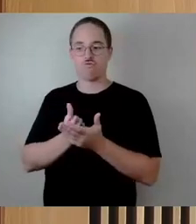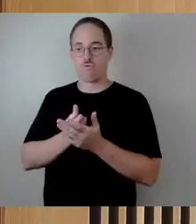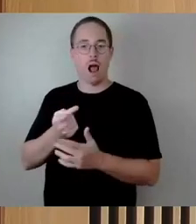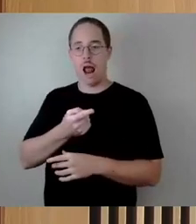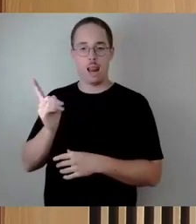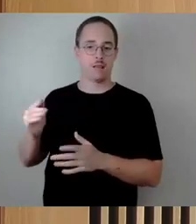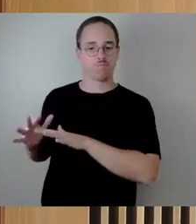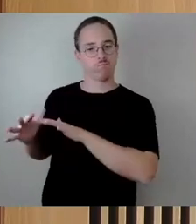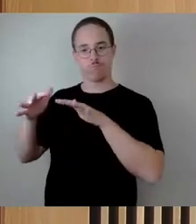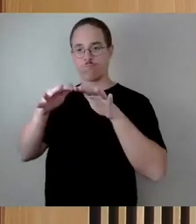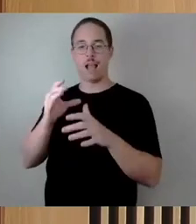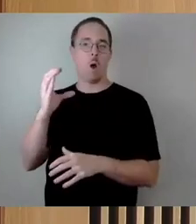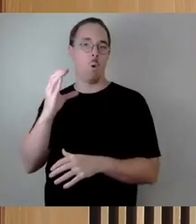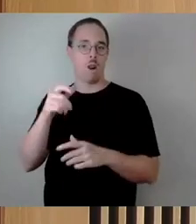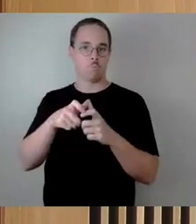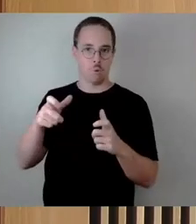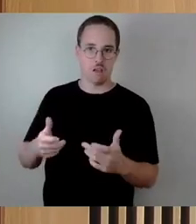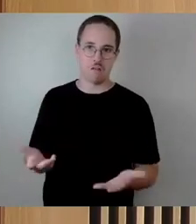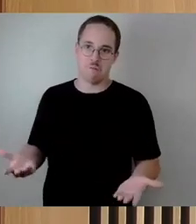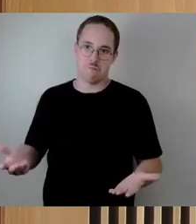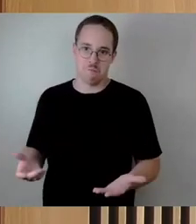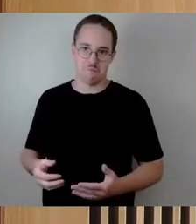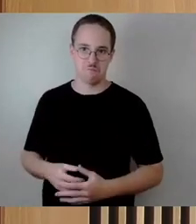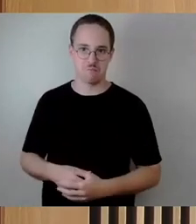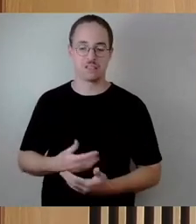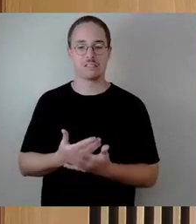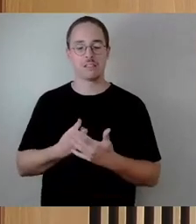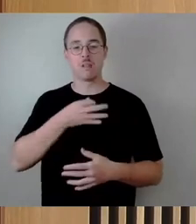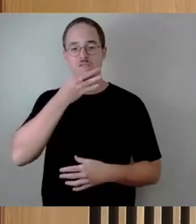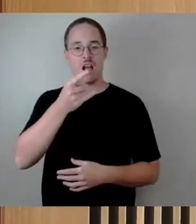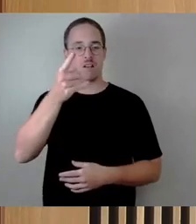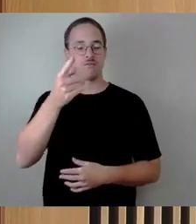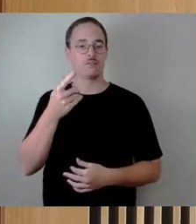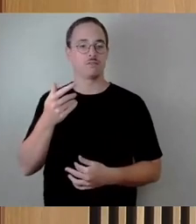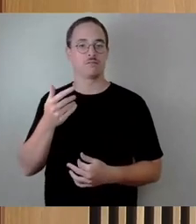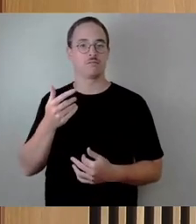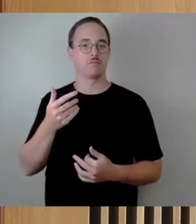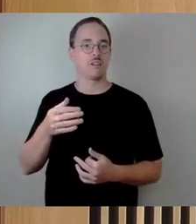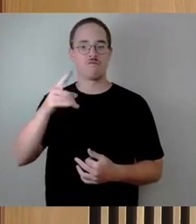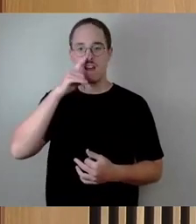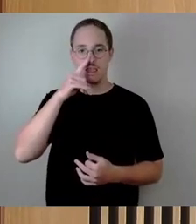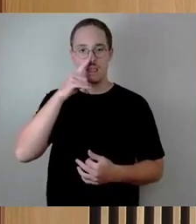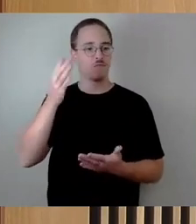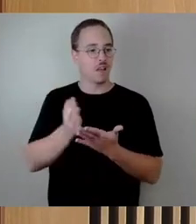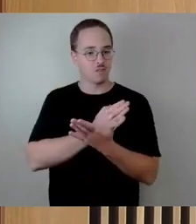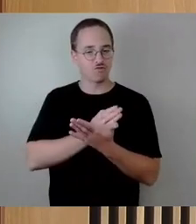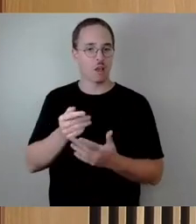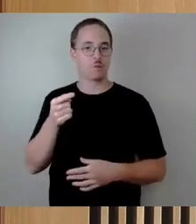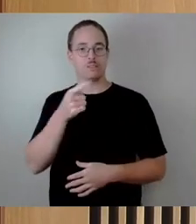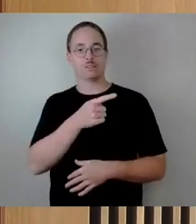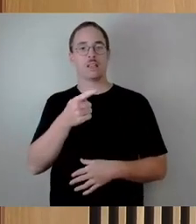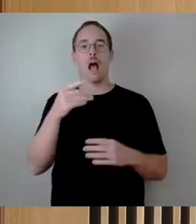vorgesehen? Und dann habe ich in der Zeitung gelesen, Augustusbrücke, wann genau fällt die Entscheidung, ob die Augustusbrücke für den Autoverkehr